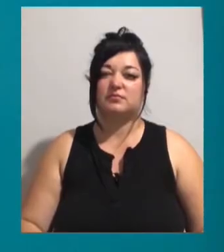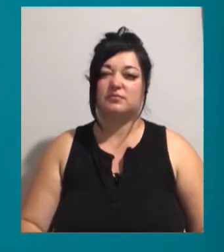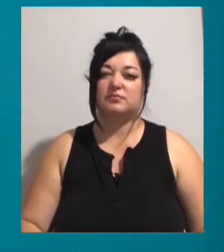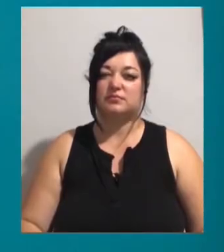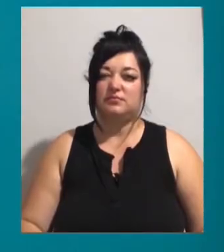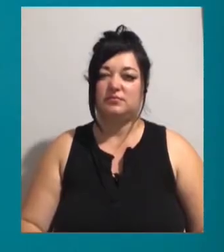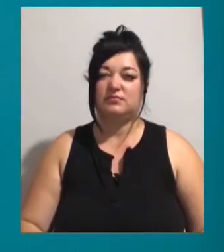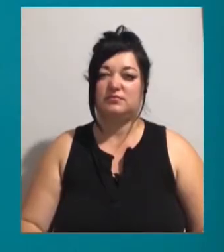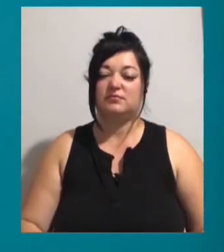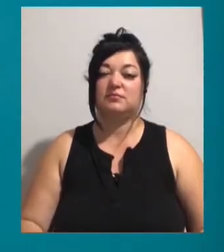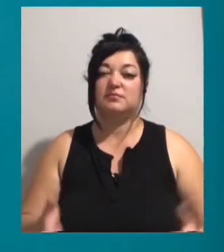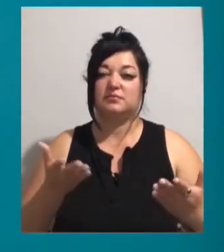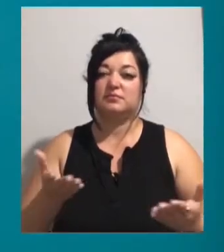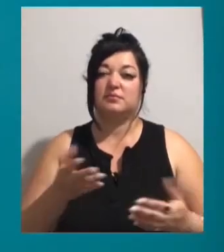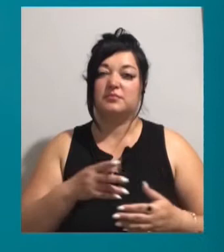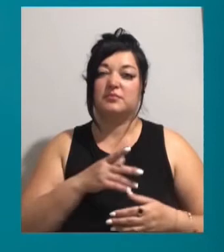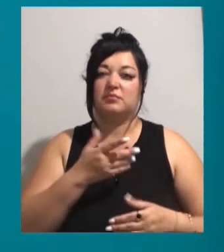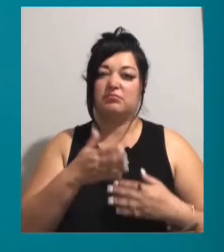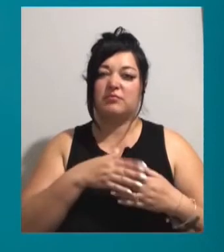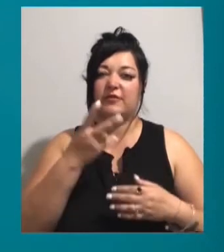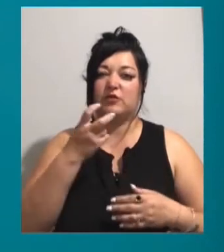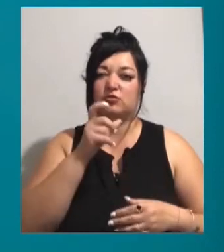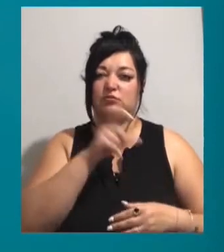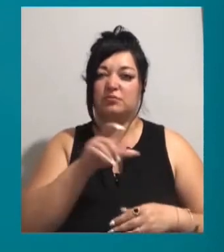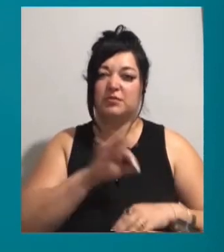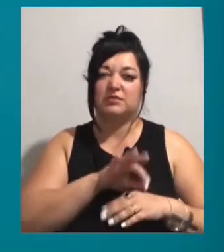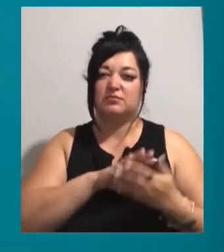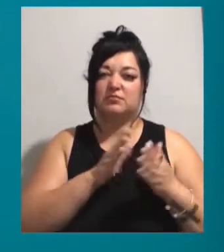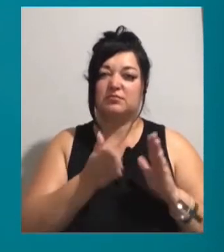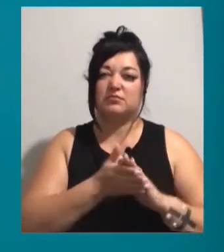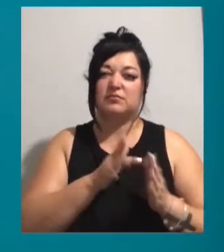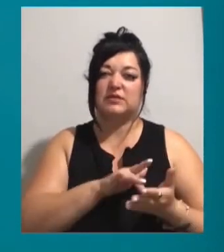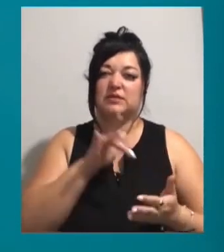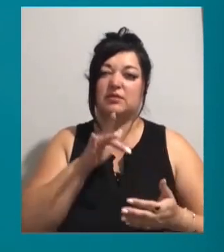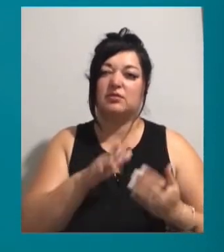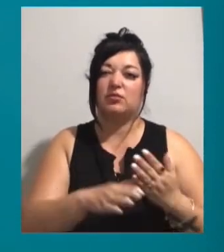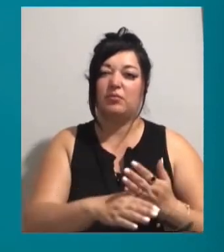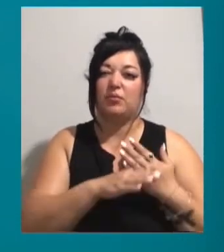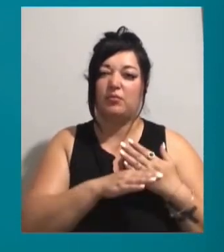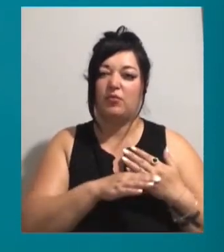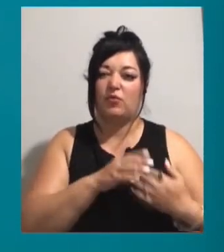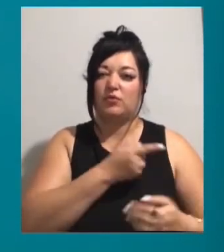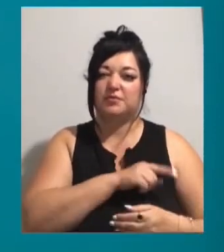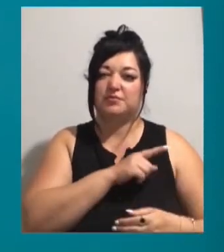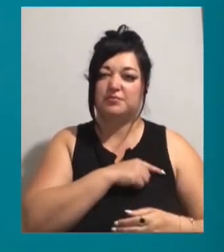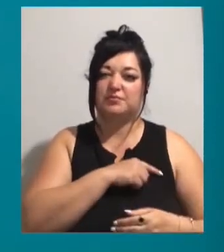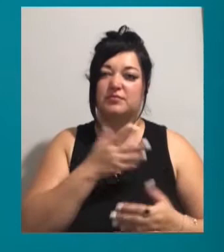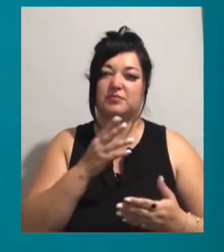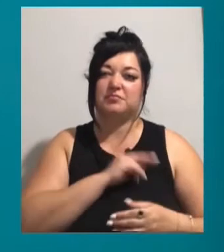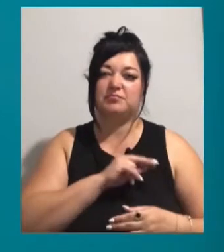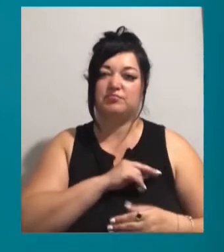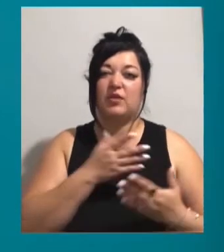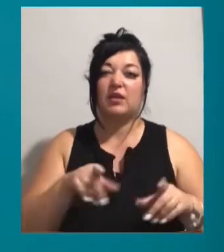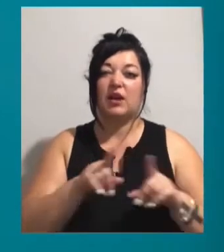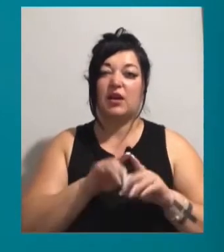Близько 200 пацієнтів заключили договори з Одеським центром паліативної допомоги, який працює з квітня цього року. Про таке